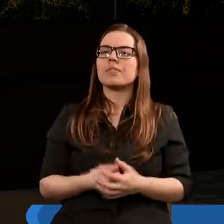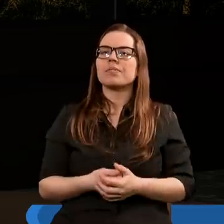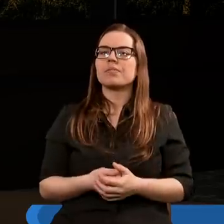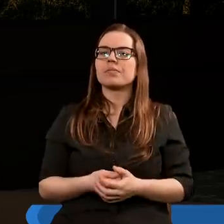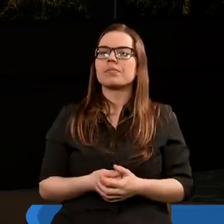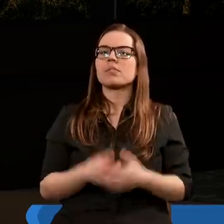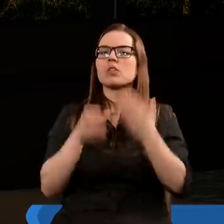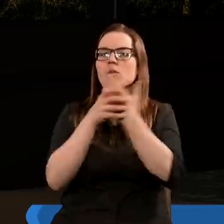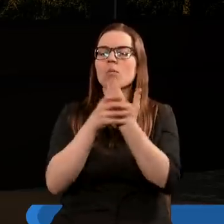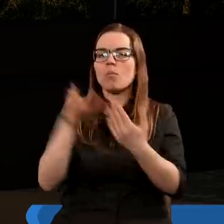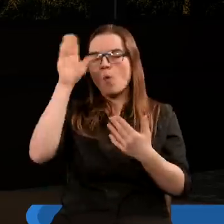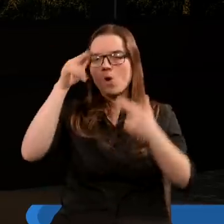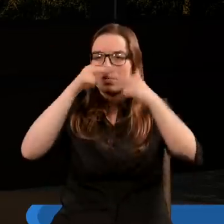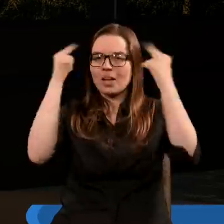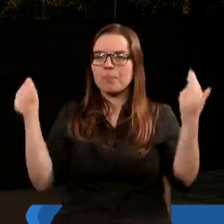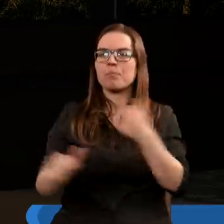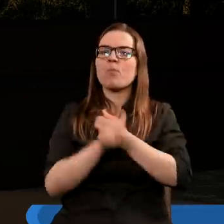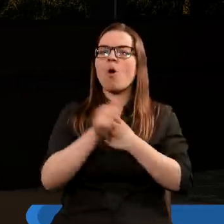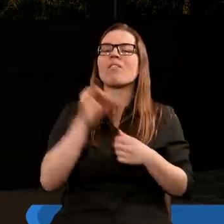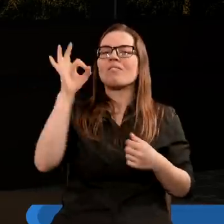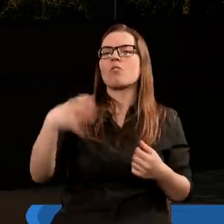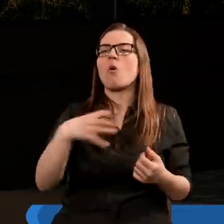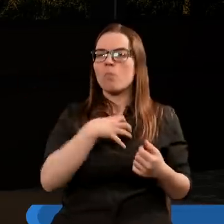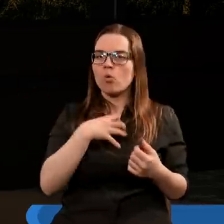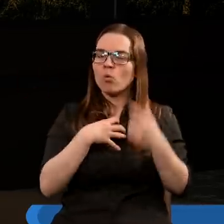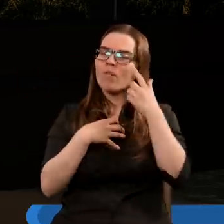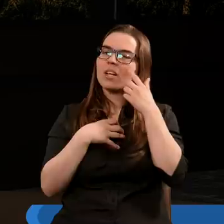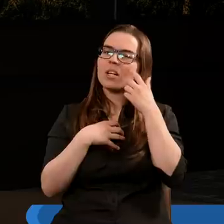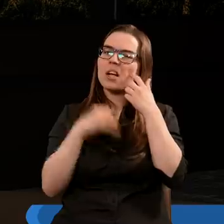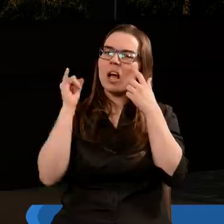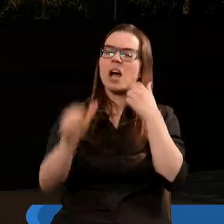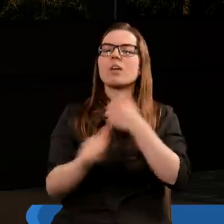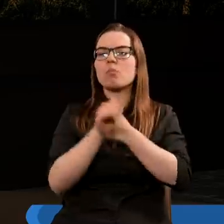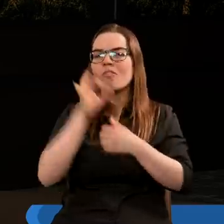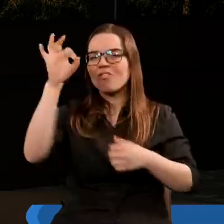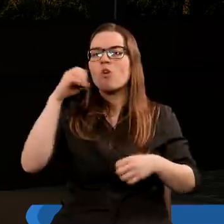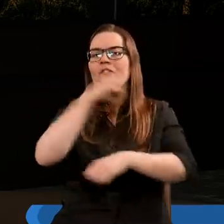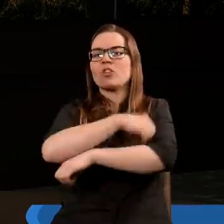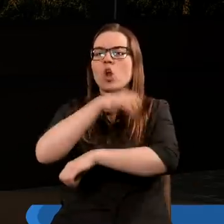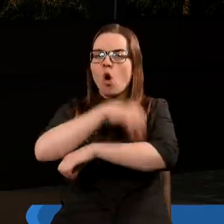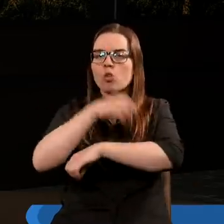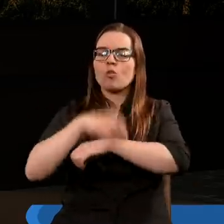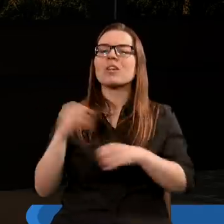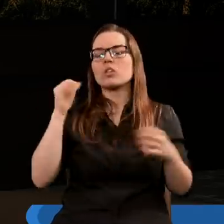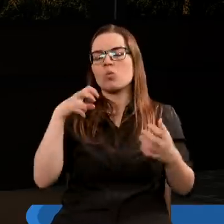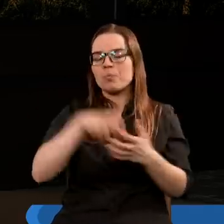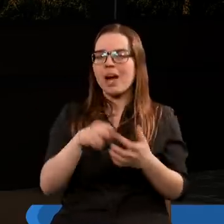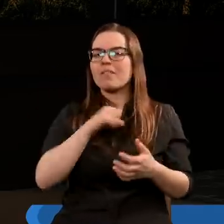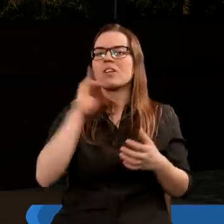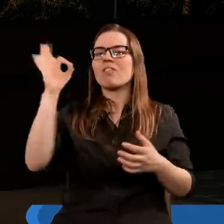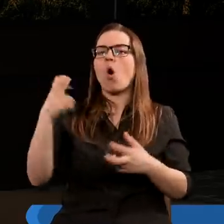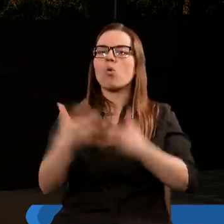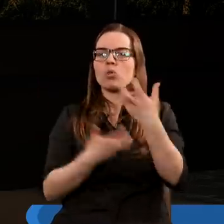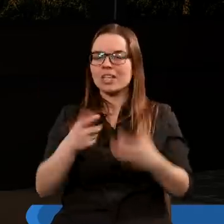i bluźnili Bogu Niebieskiemu z powodu swoich bólów i z powodu swoich wrzodów i nie upamiętali się w swoich